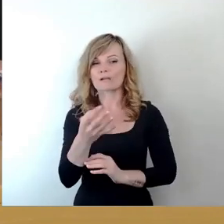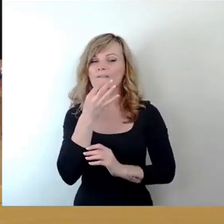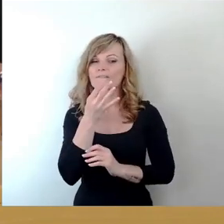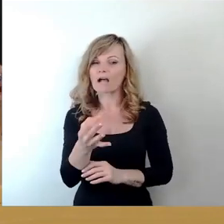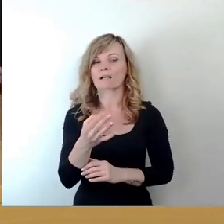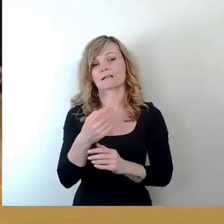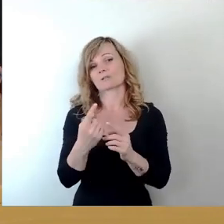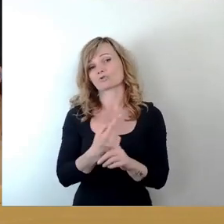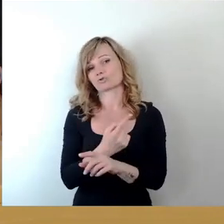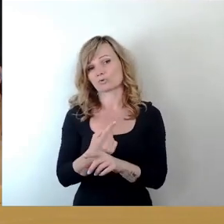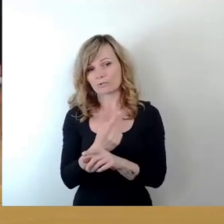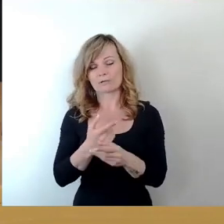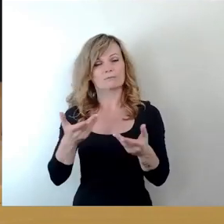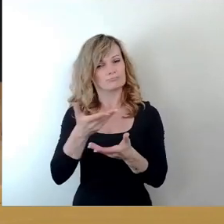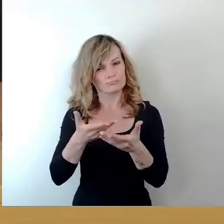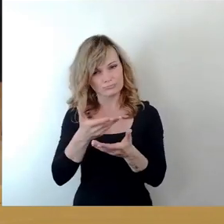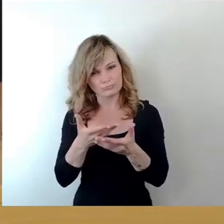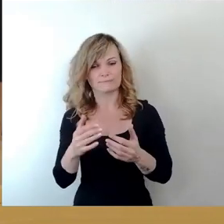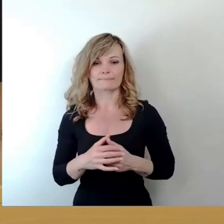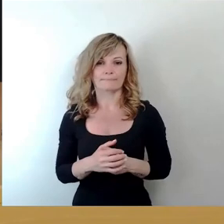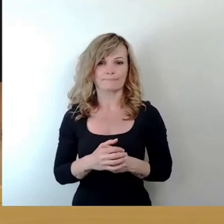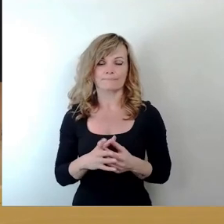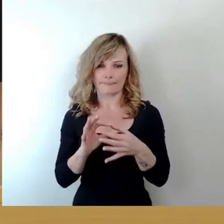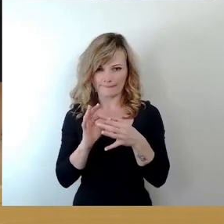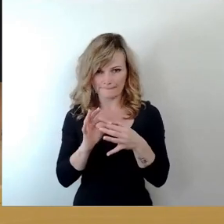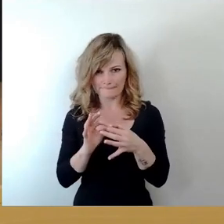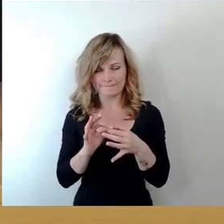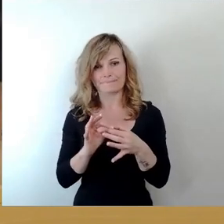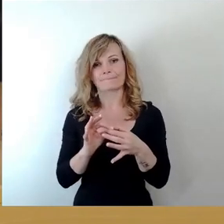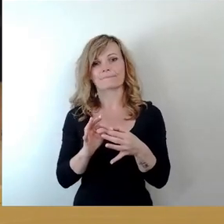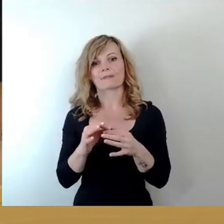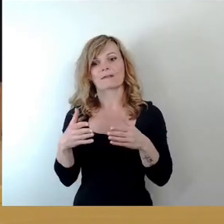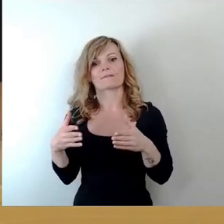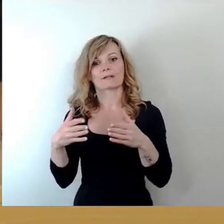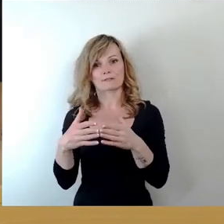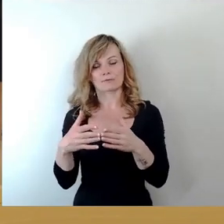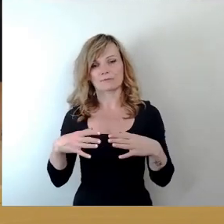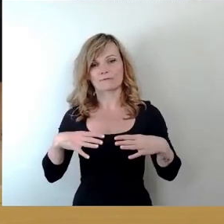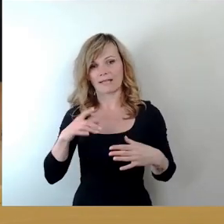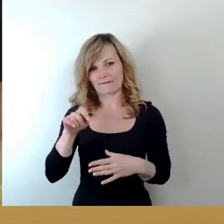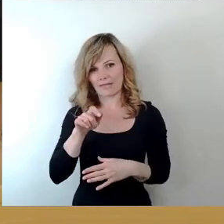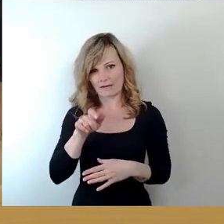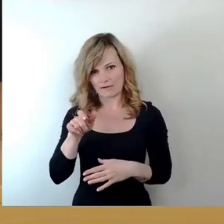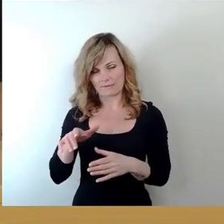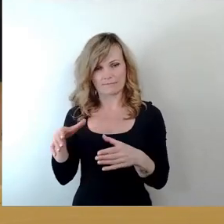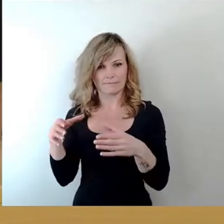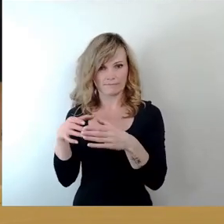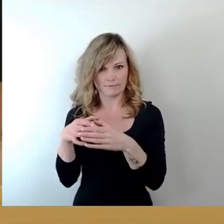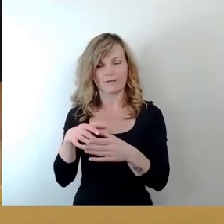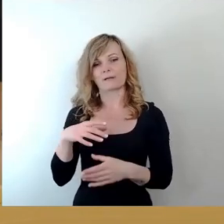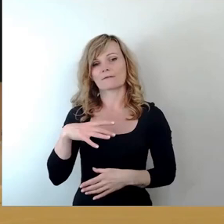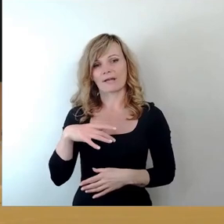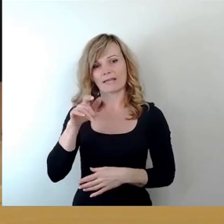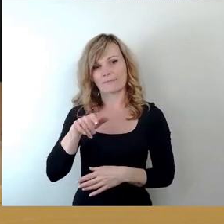durchführen. Hier wurde dann die Fraktion Freie Wähler, Freie Bürger